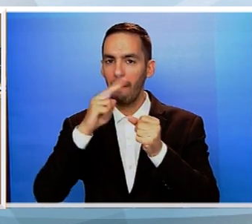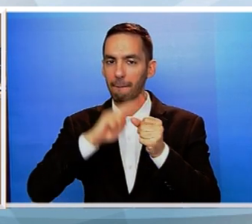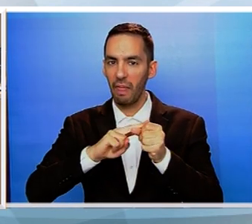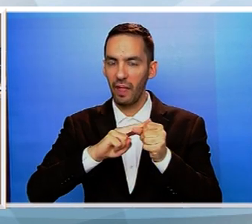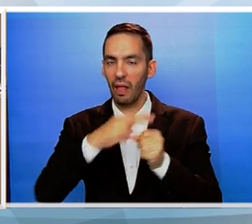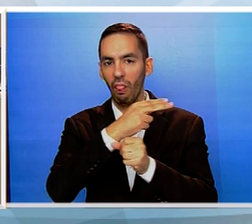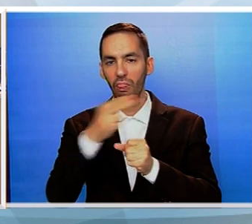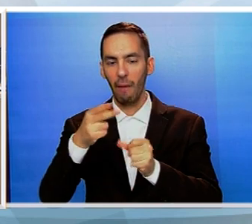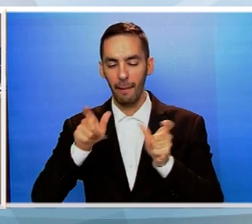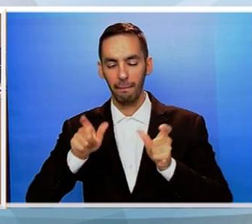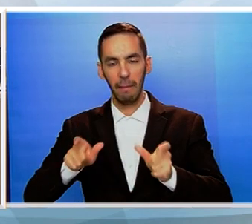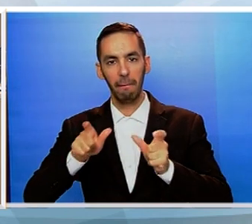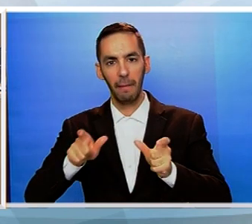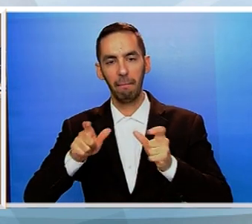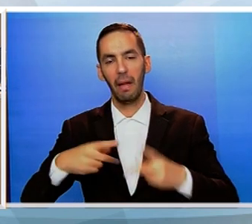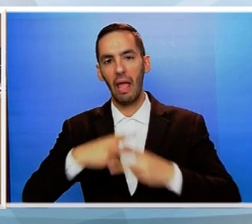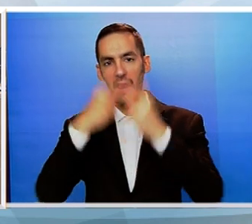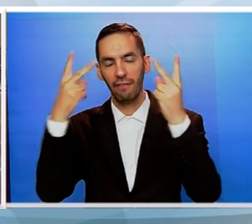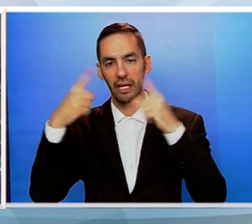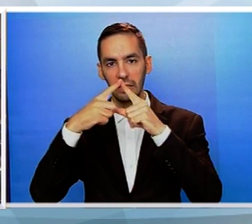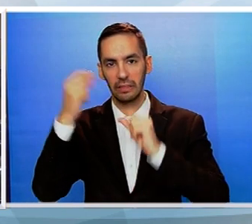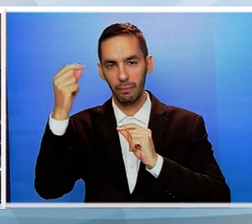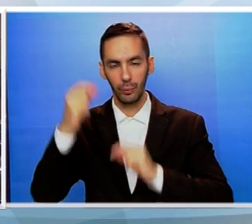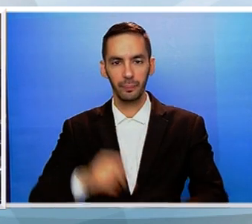υπεράσπιση της ελευθερίας της πατρίδας μας.